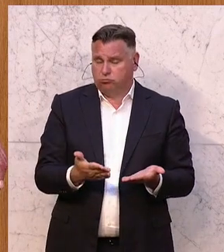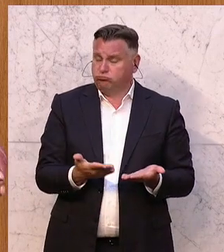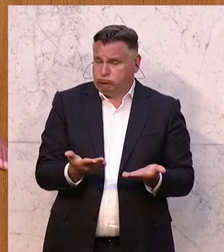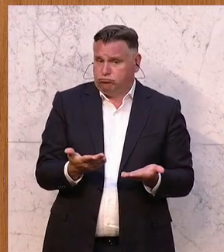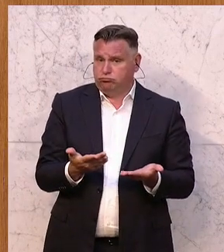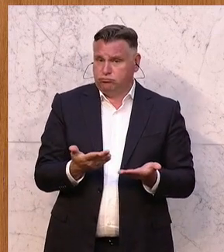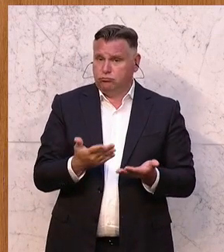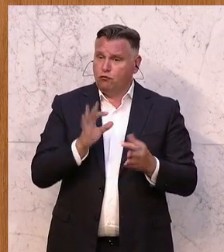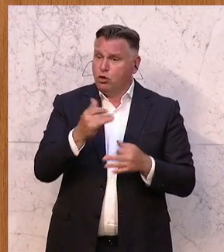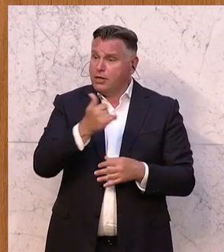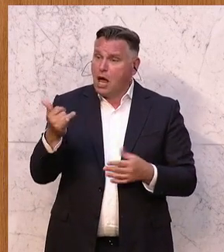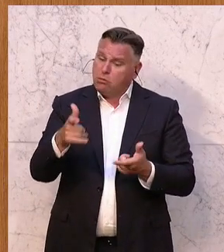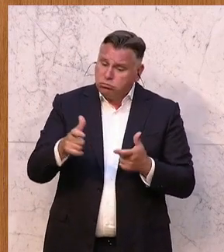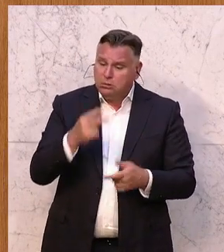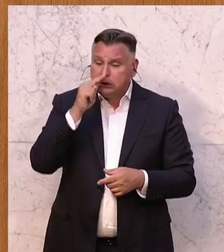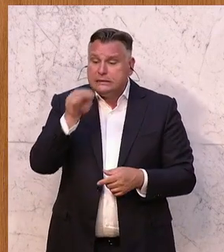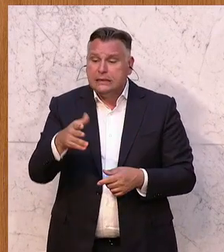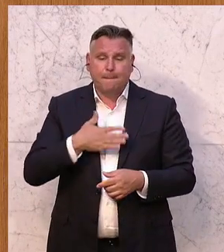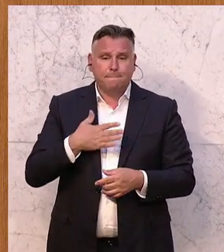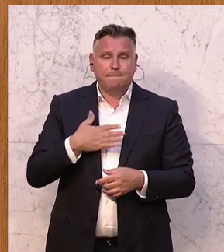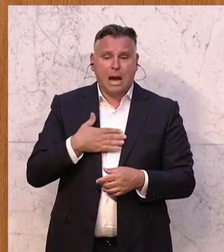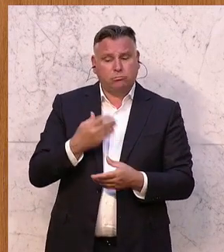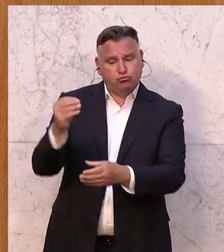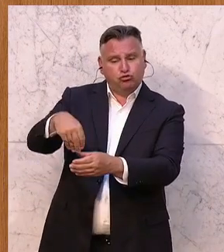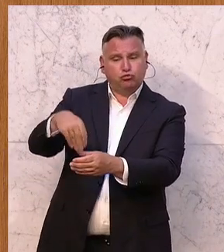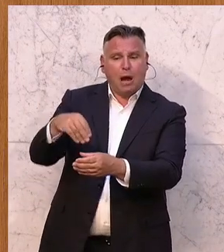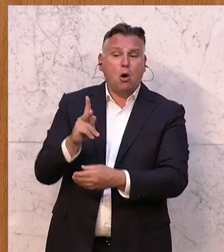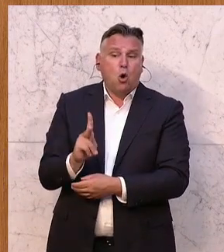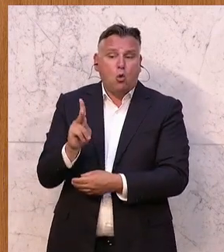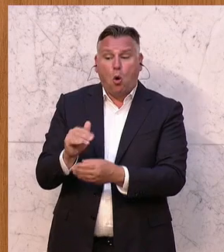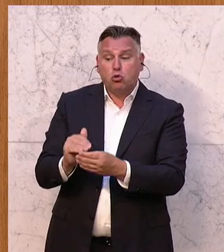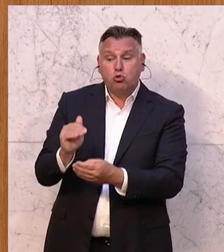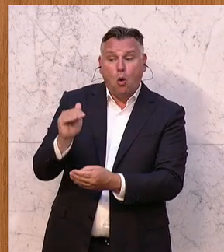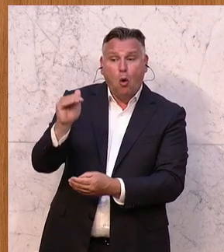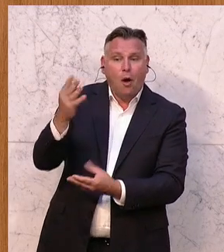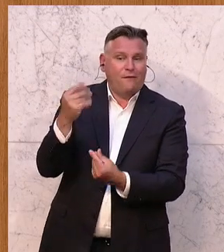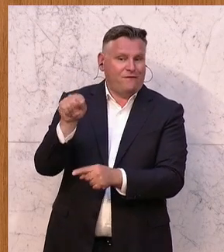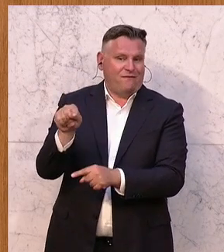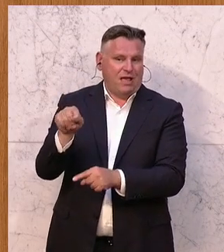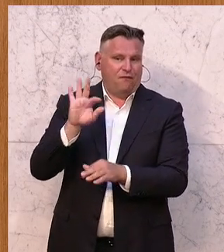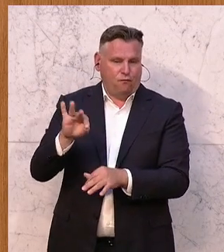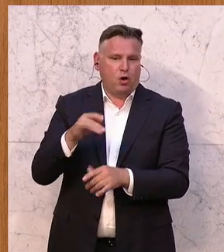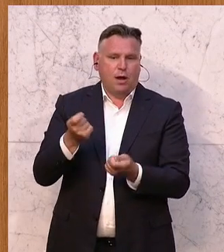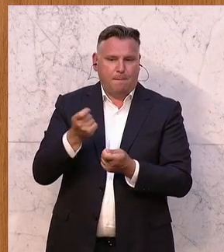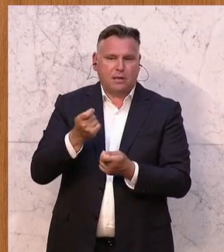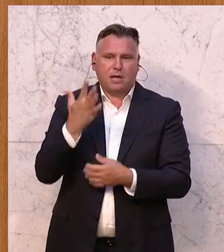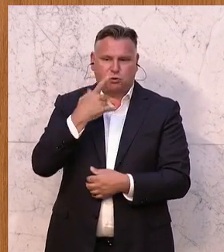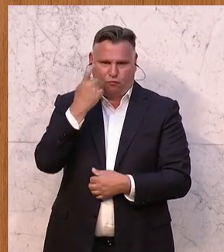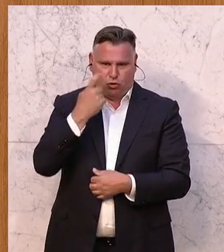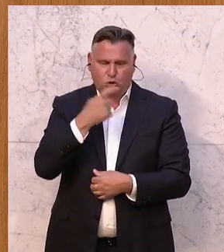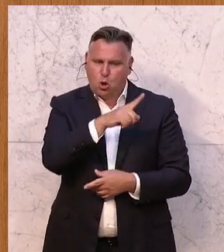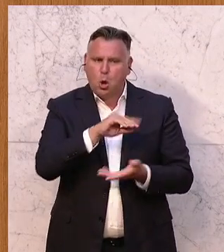für jeden einsichtlich, wie sein Konto bei der Betriebsvorsorgekasse steht. Herr Finanzminister, Sie stehen für